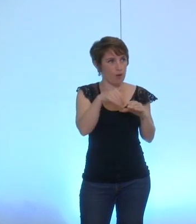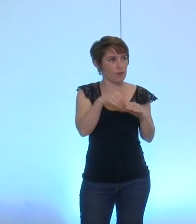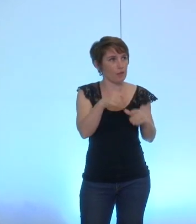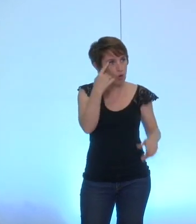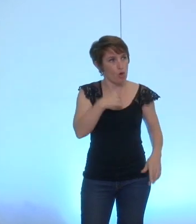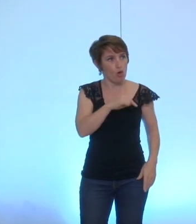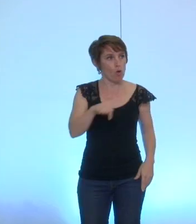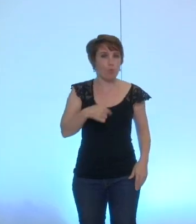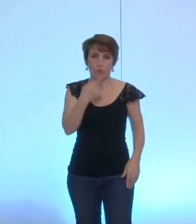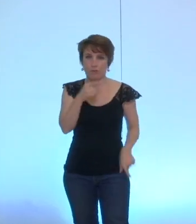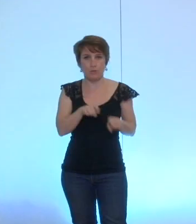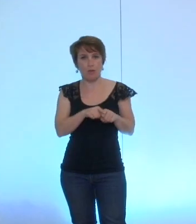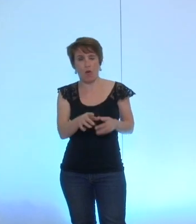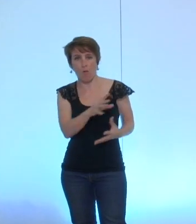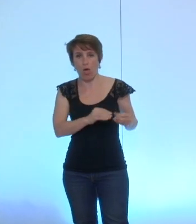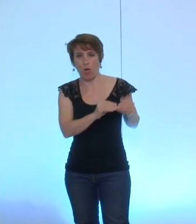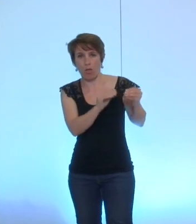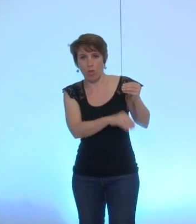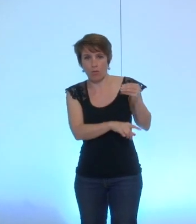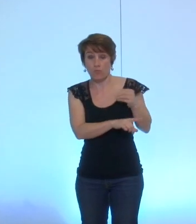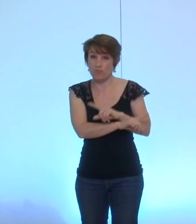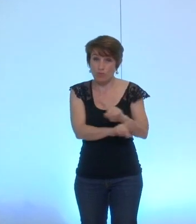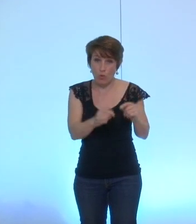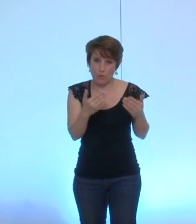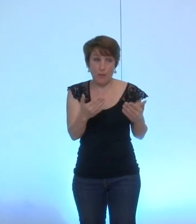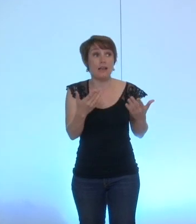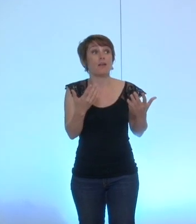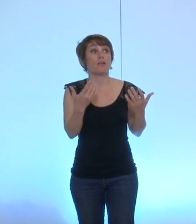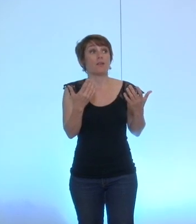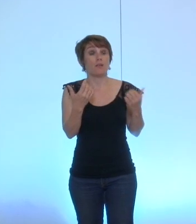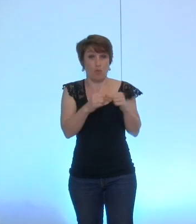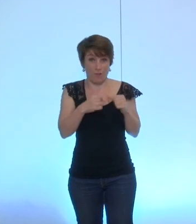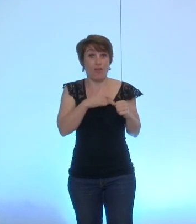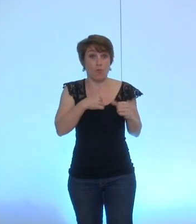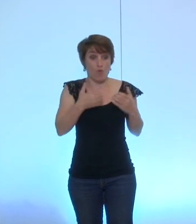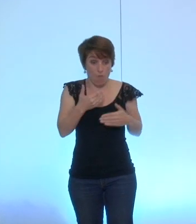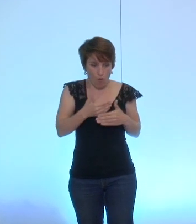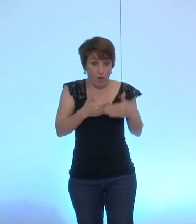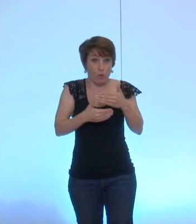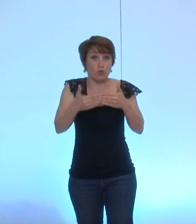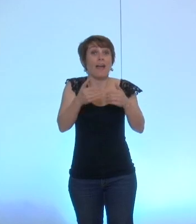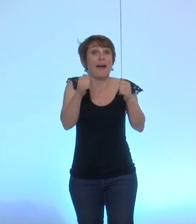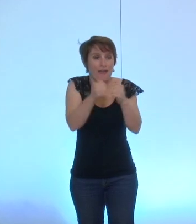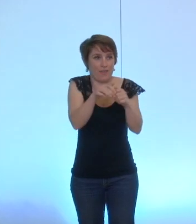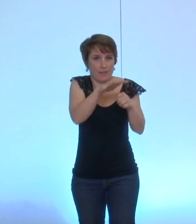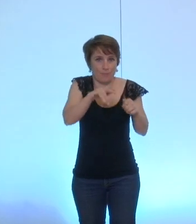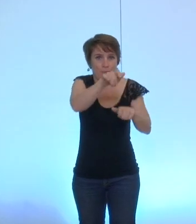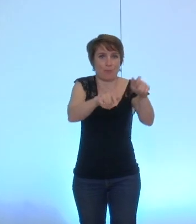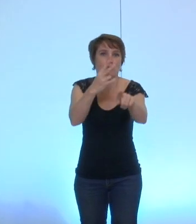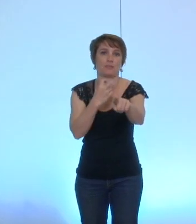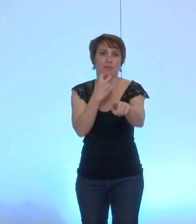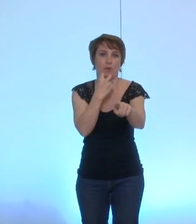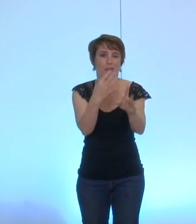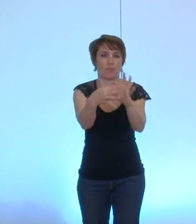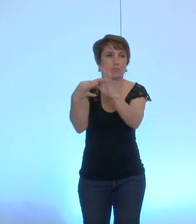façon de ne pas les aborder c'est une volonté de vouloir les construire avec les citoyens. De vouloir les construire avec les